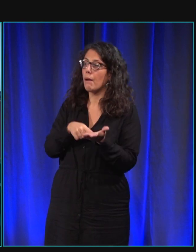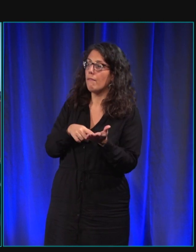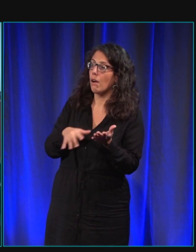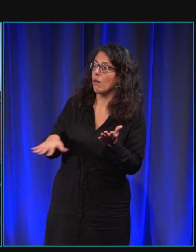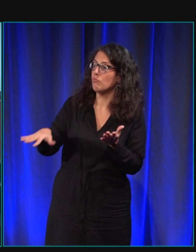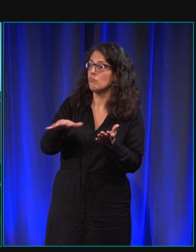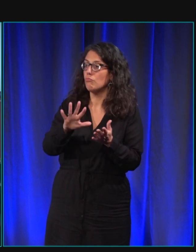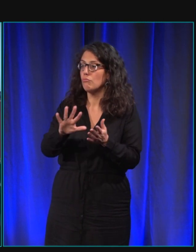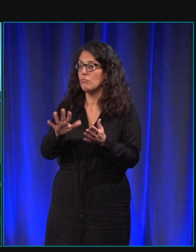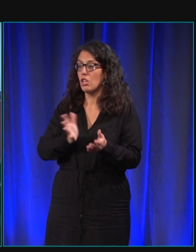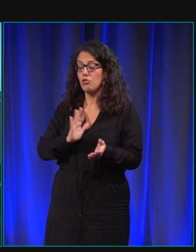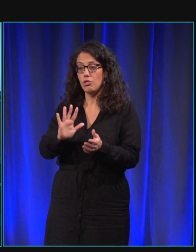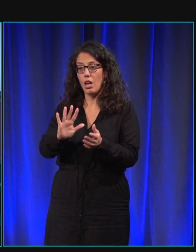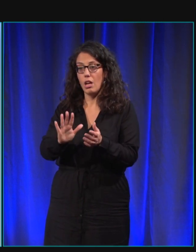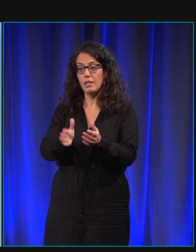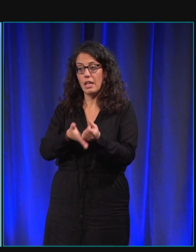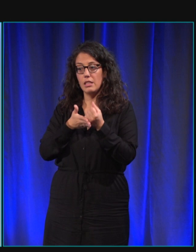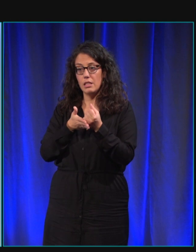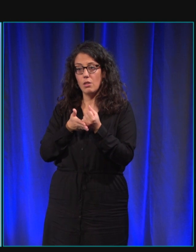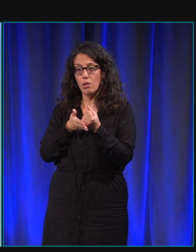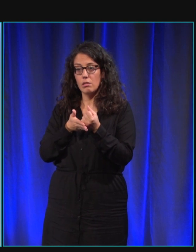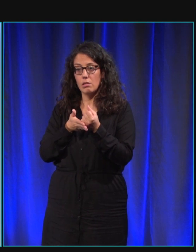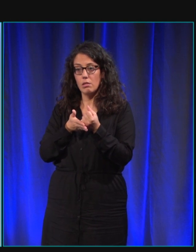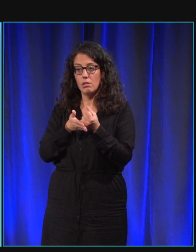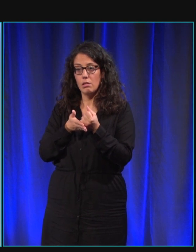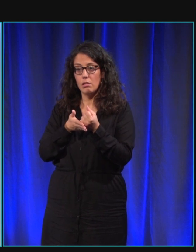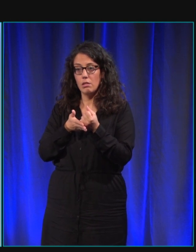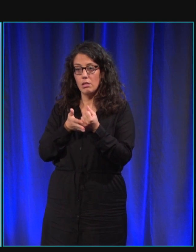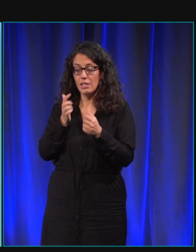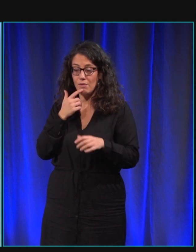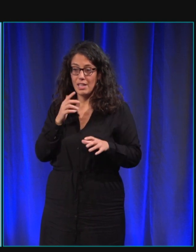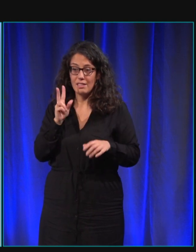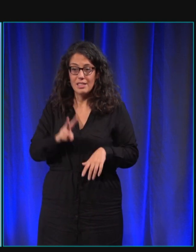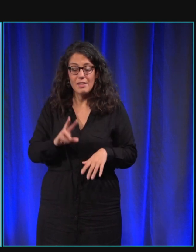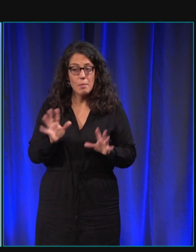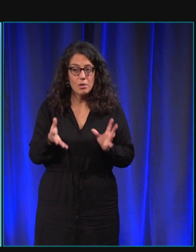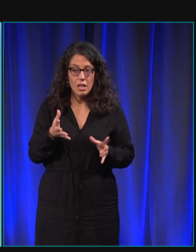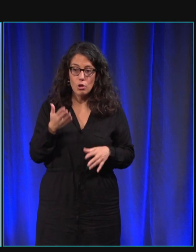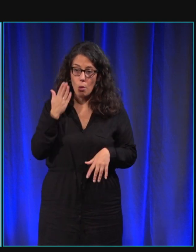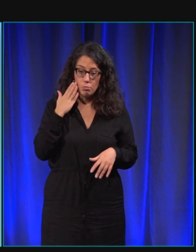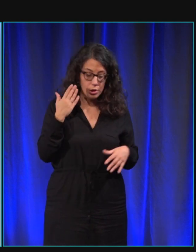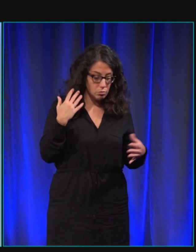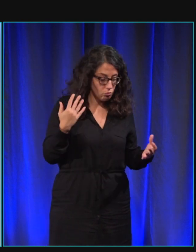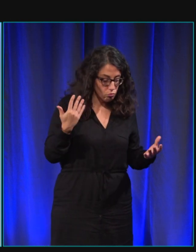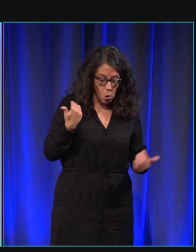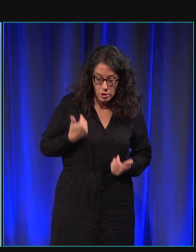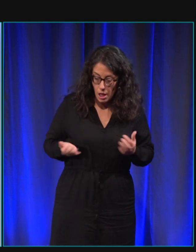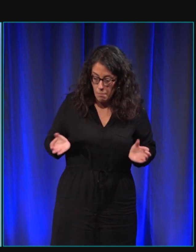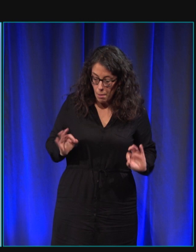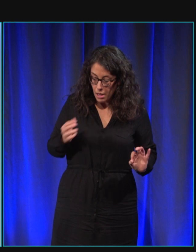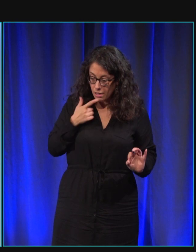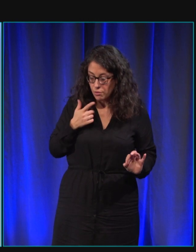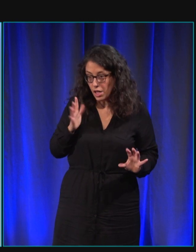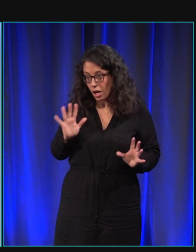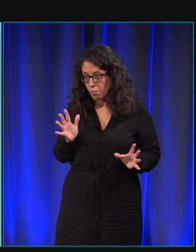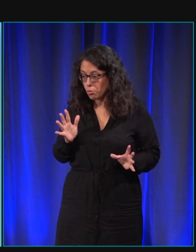mais n'auraient pas forcément pris un chien s'ils n'avaient pas eu un handicap particulier et du coup là aussi être attentif à pourquoi